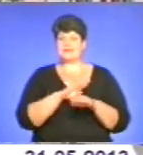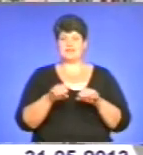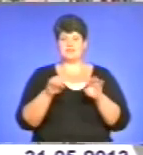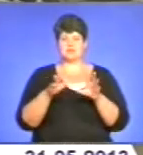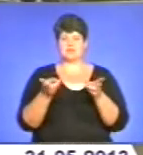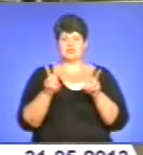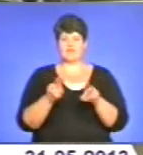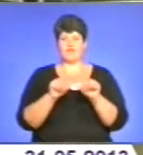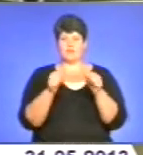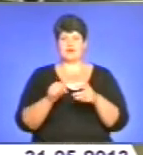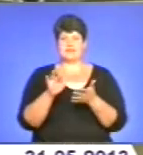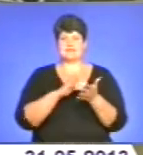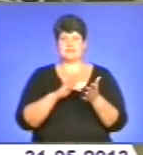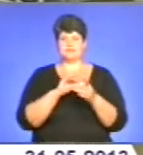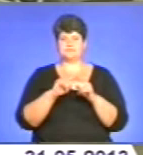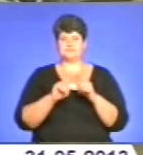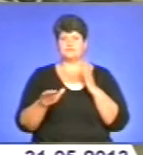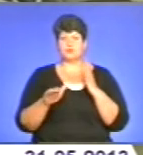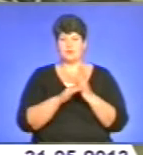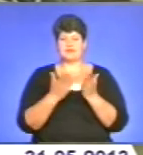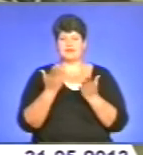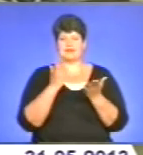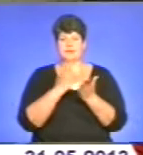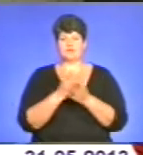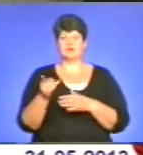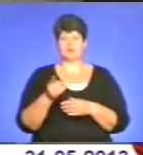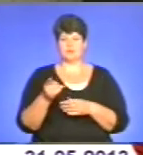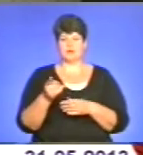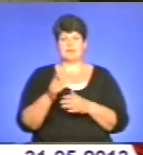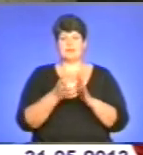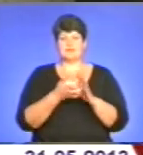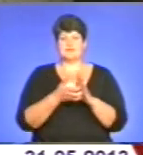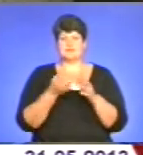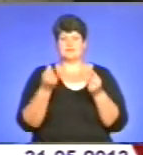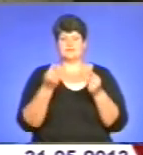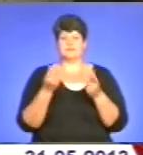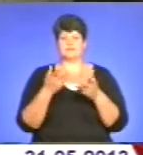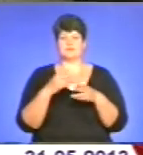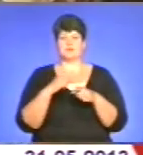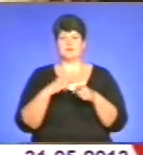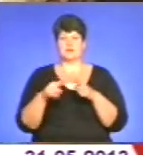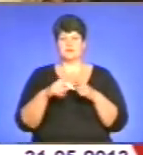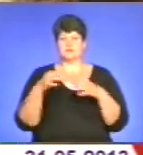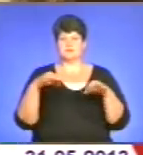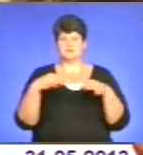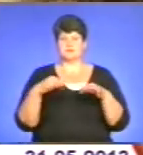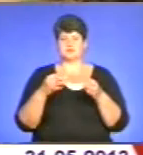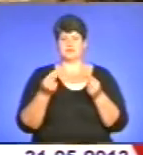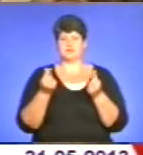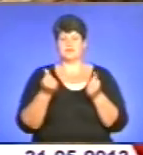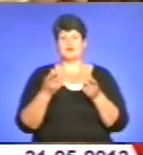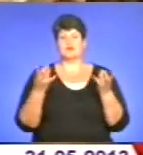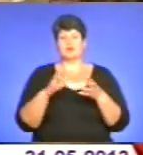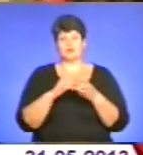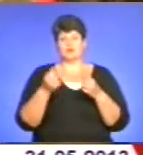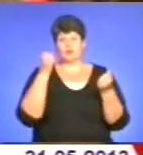формування Центру екстреної медичної допомоги, який розташований в Тернополі. Не вистачає швидких та фінансування. Клопотів би поменшувало, якби був